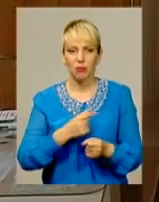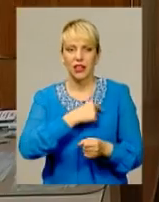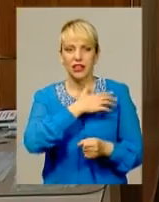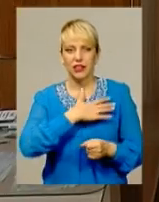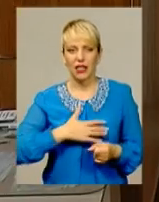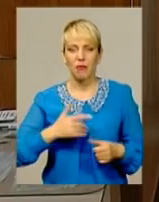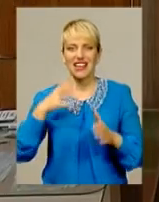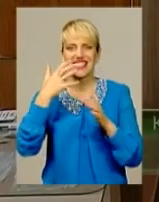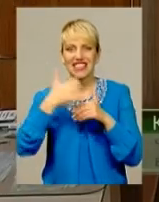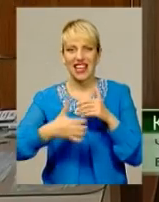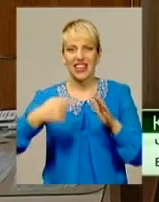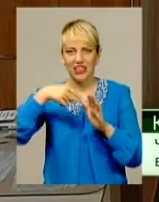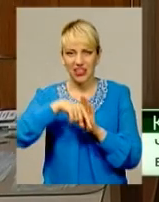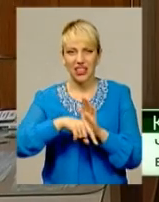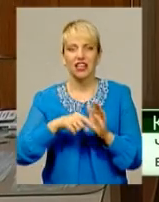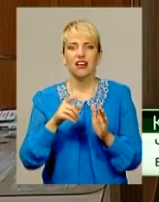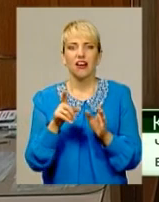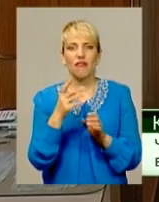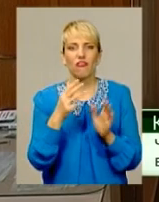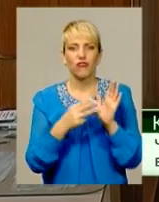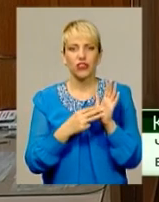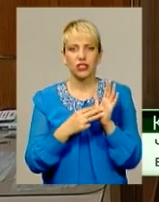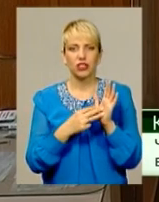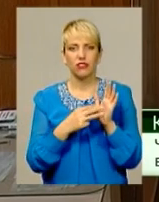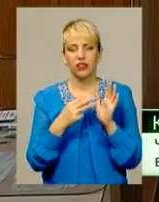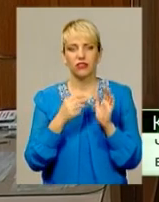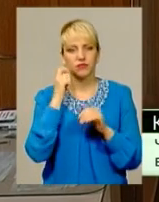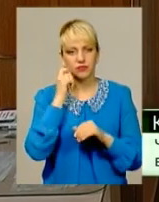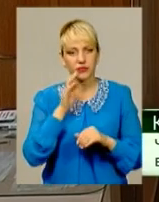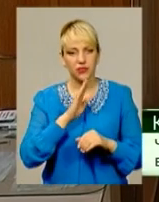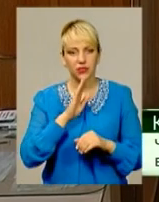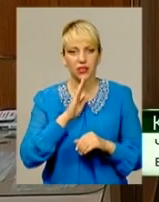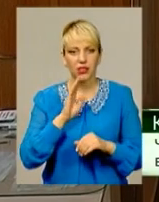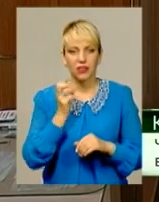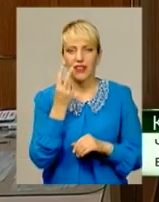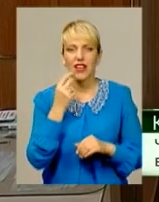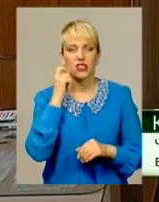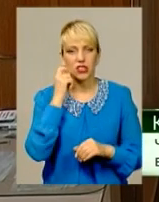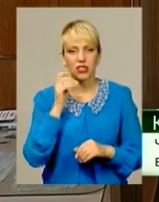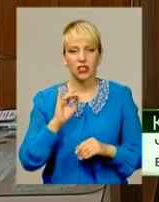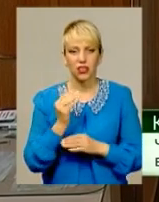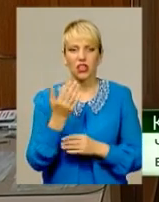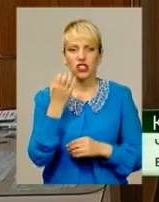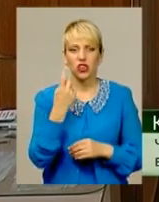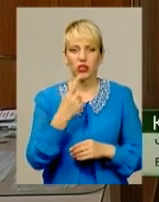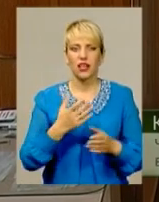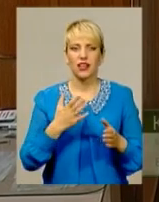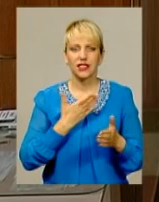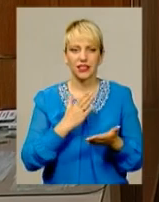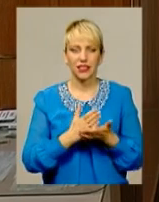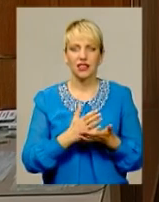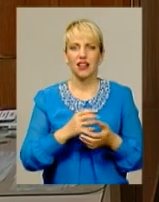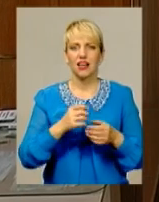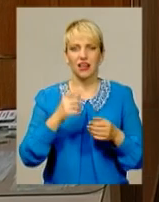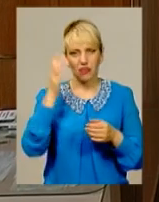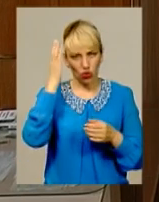одна хвора з 57 років політравма, поєднана травма, закрита черепно-мозкова травма, рвані